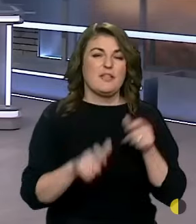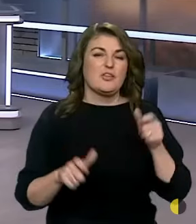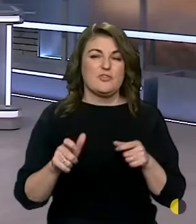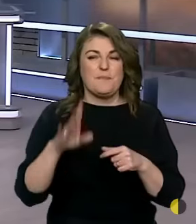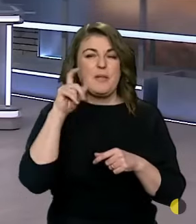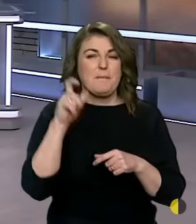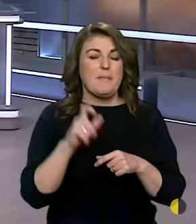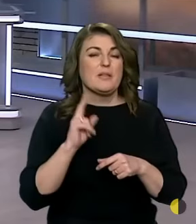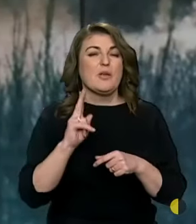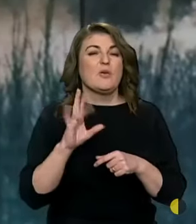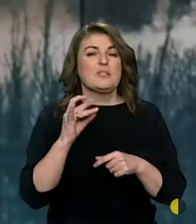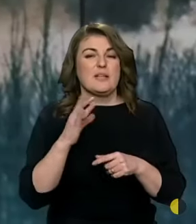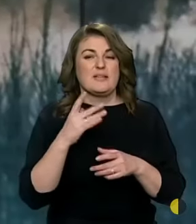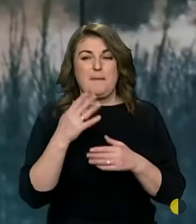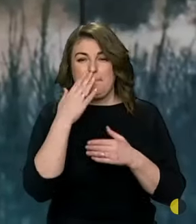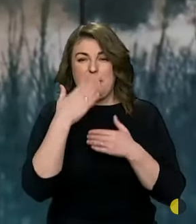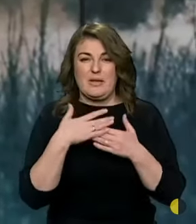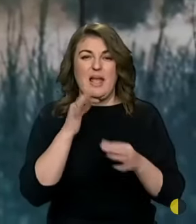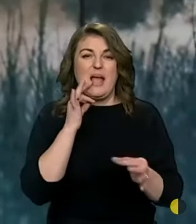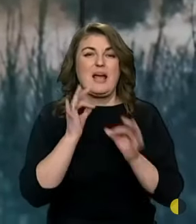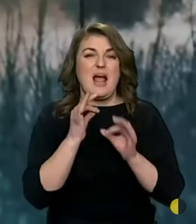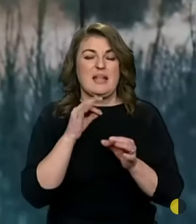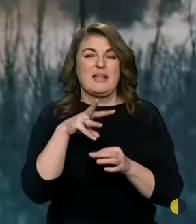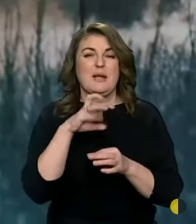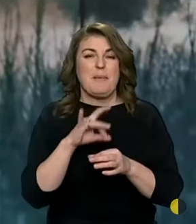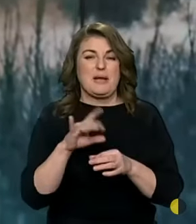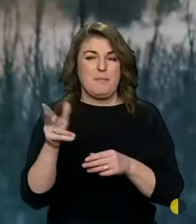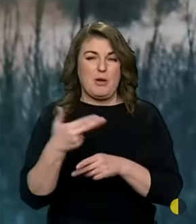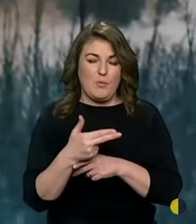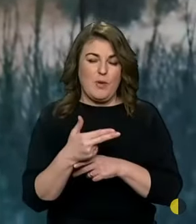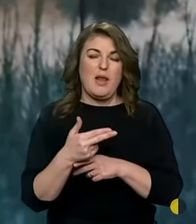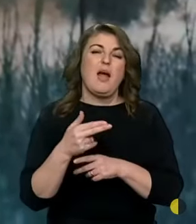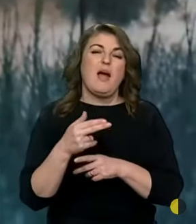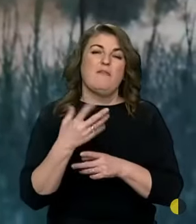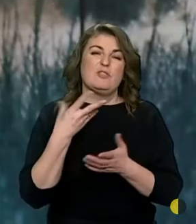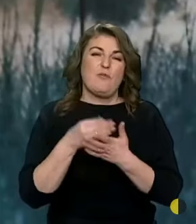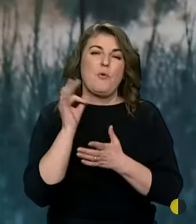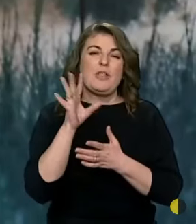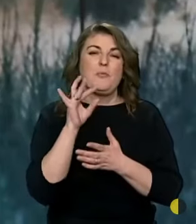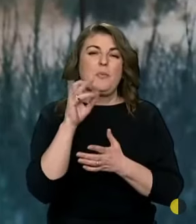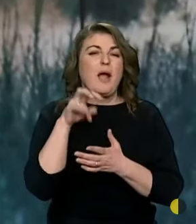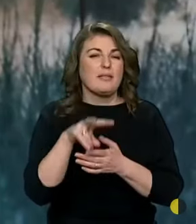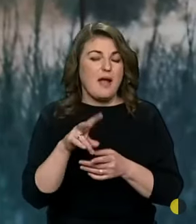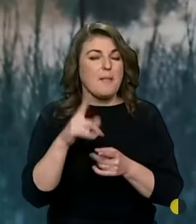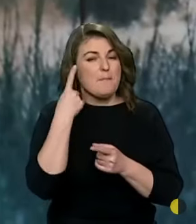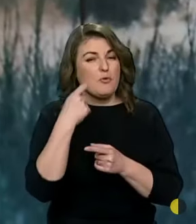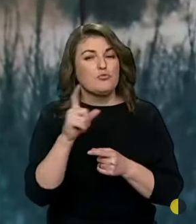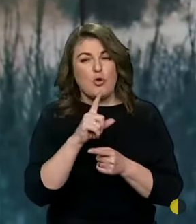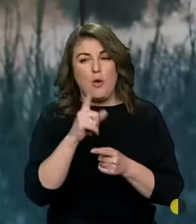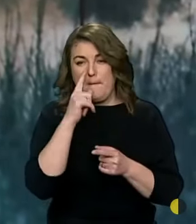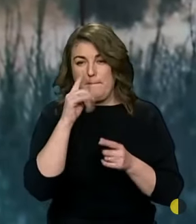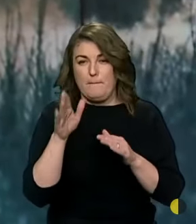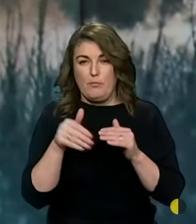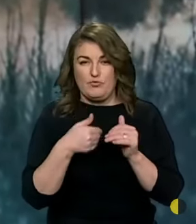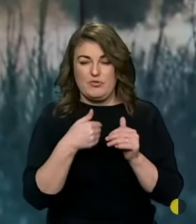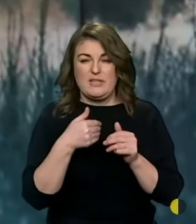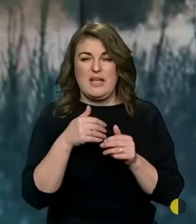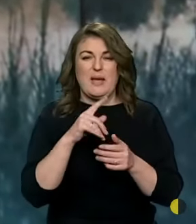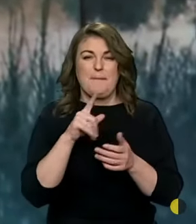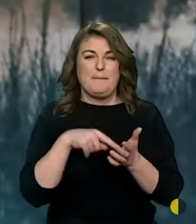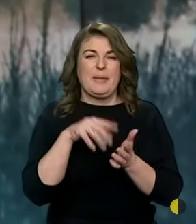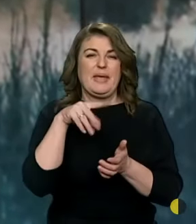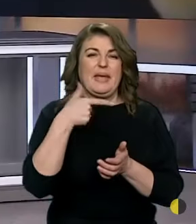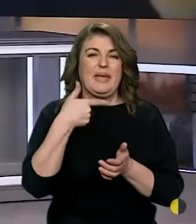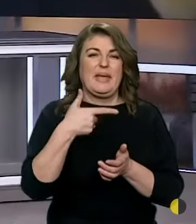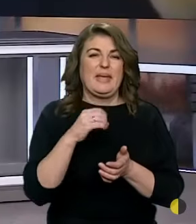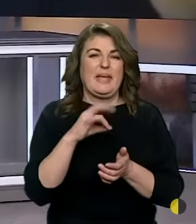Пане Костянтине, напередодні радник мера Маріуполя Петро Андрющенко у своєму телеграм-каналі повідомив, що повз тимчасово окупований Єнічинськ,